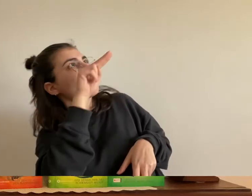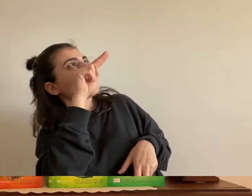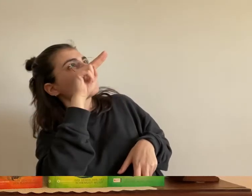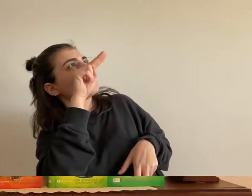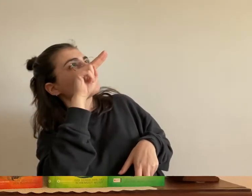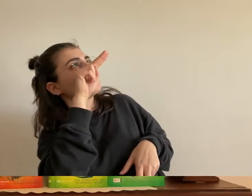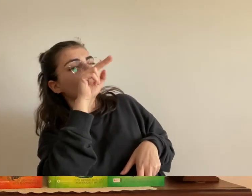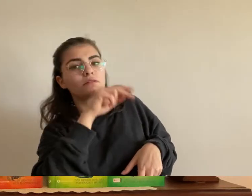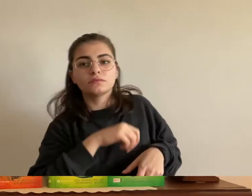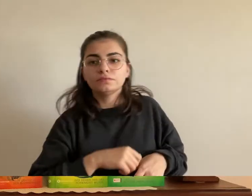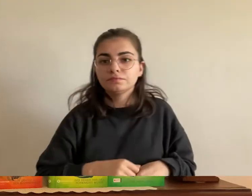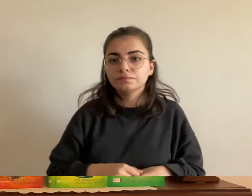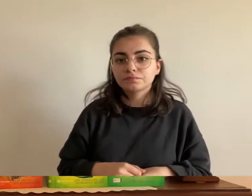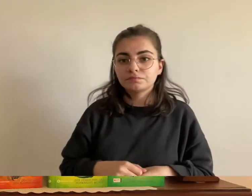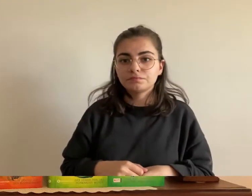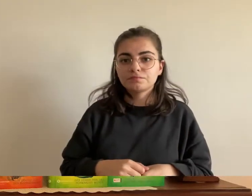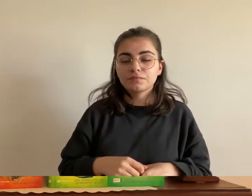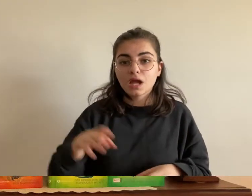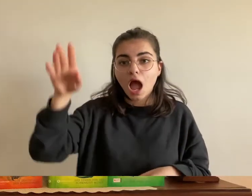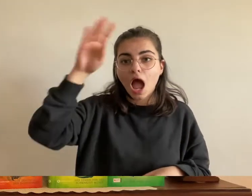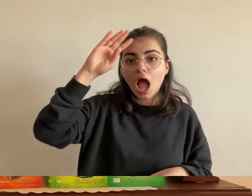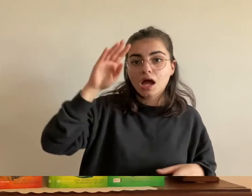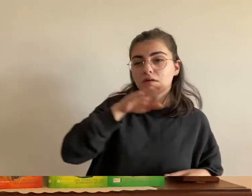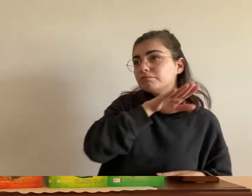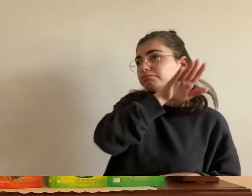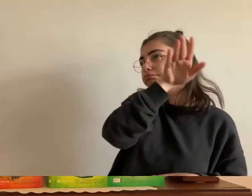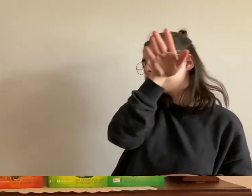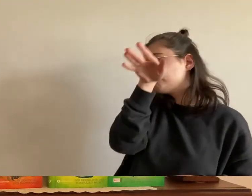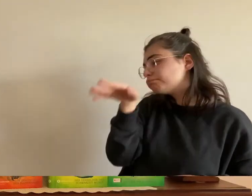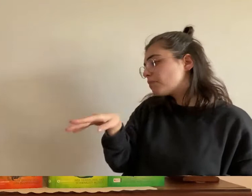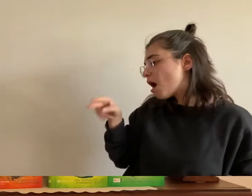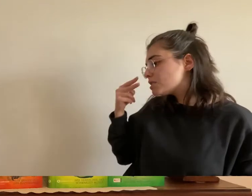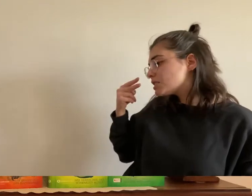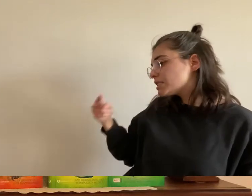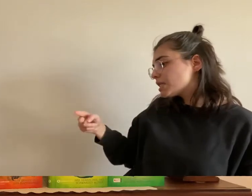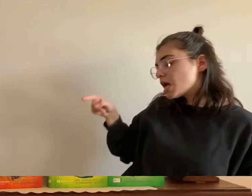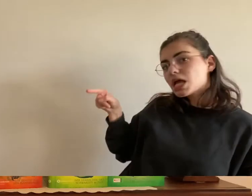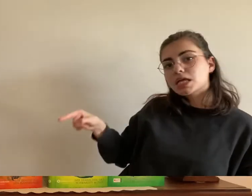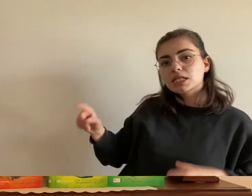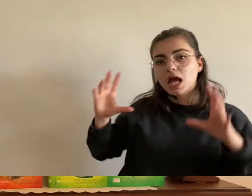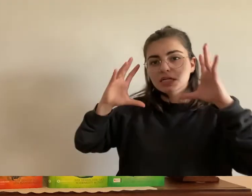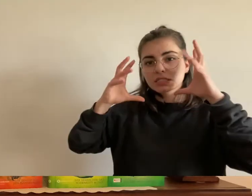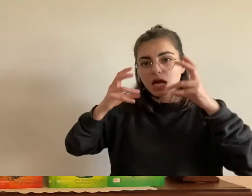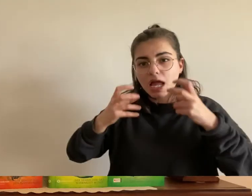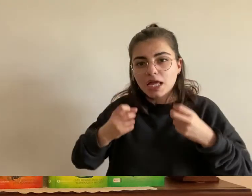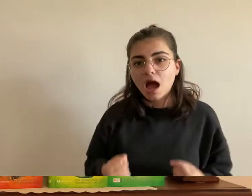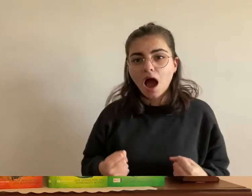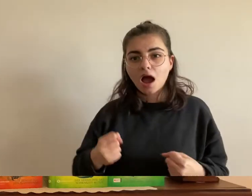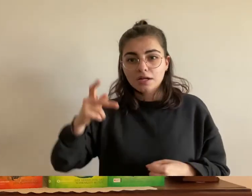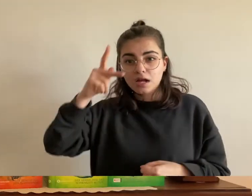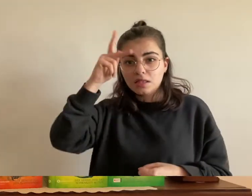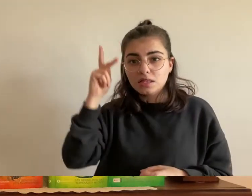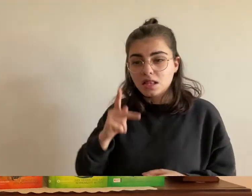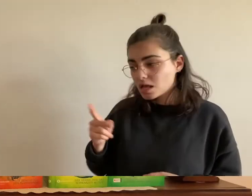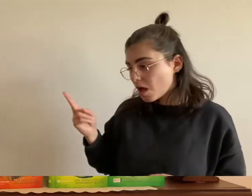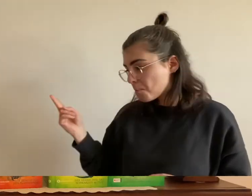schutz unter einem dicken baumstamm gesucht hatten der aus dem nest des vogelwesens herausragte wirklich sicher